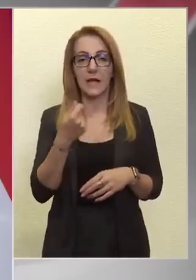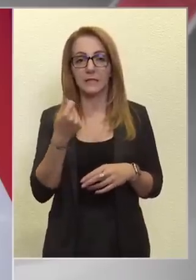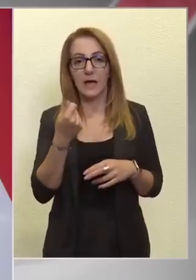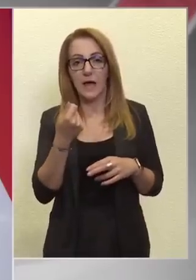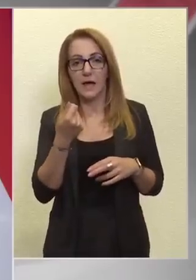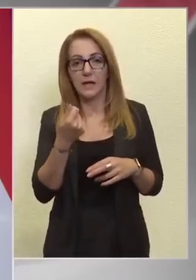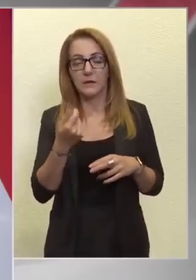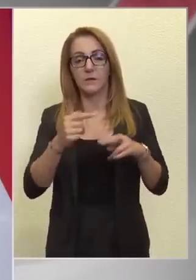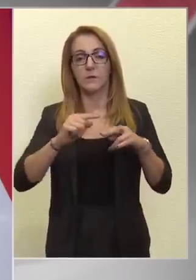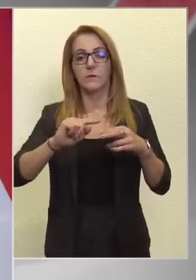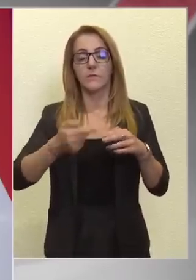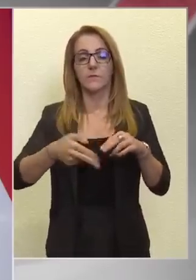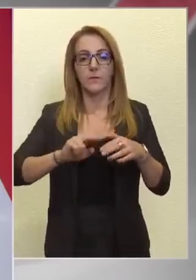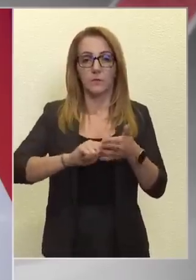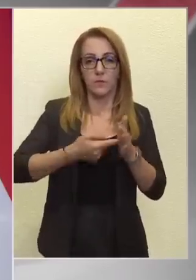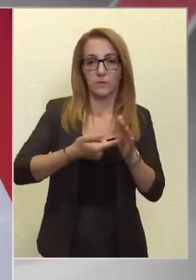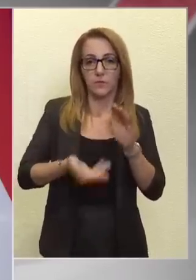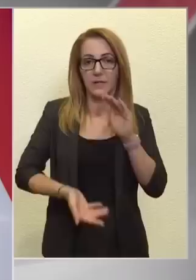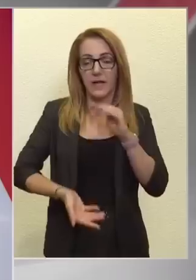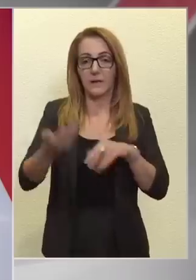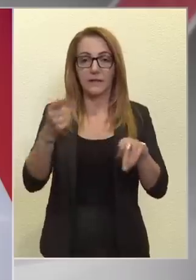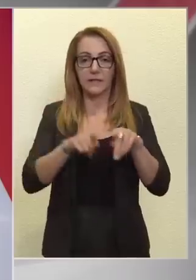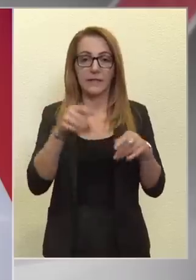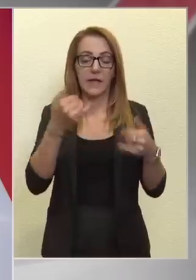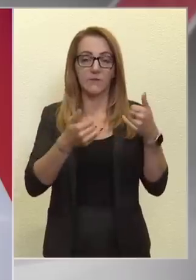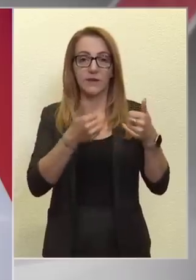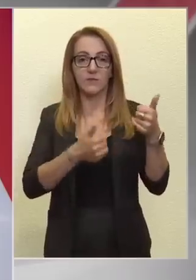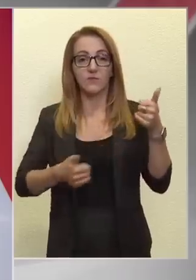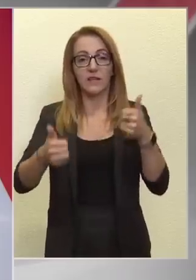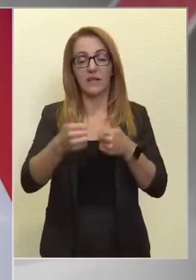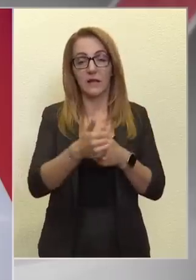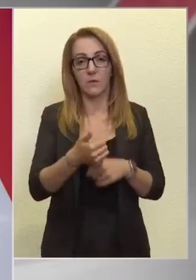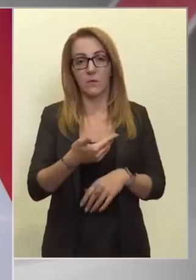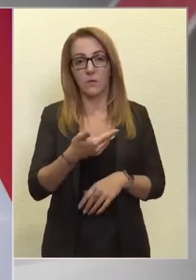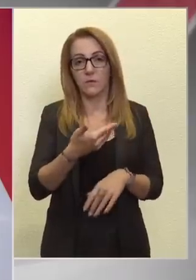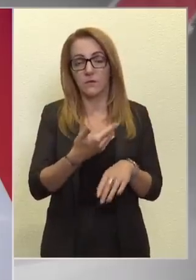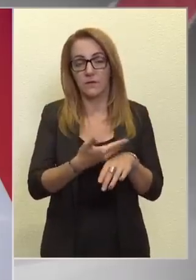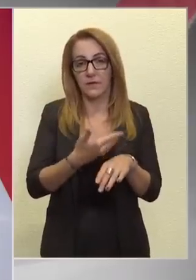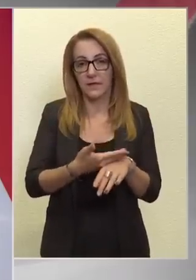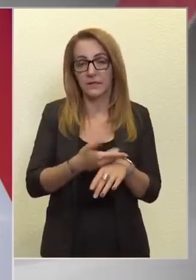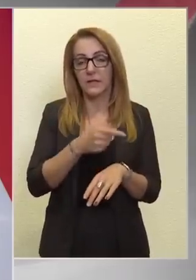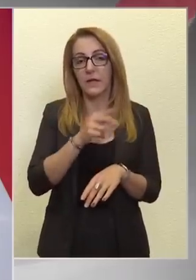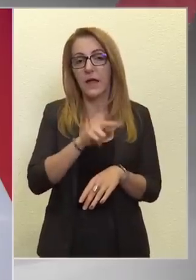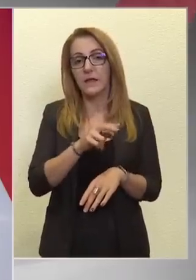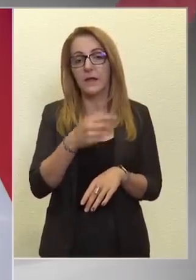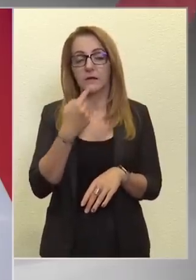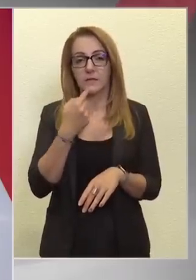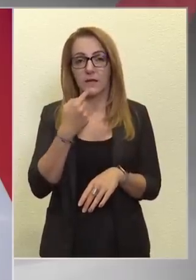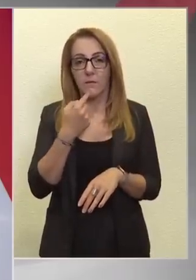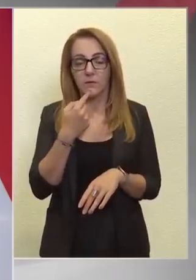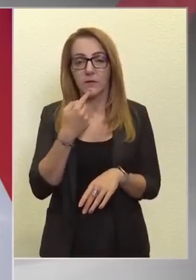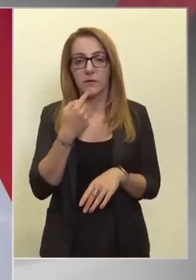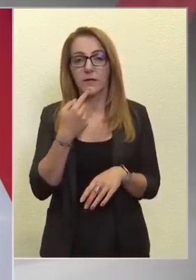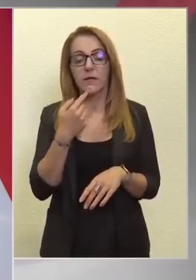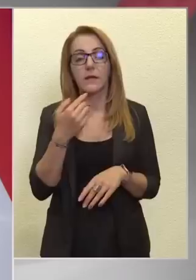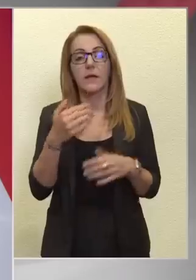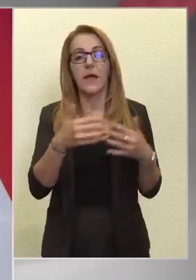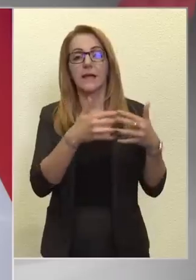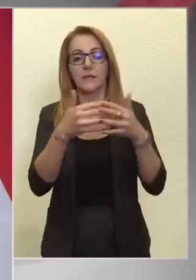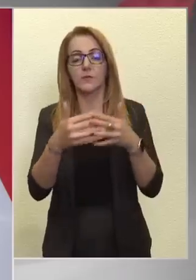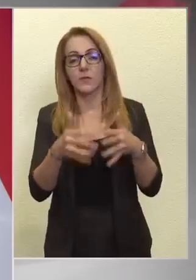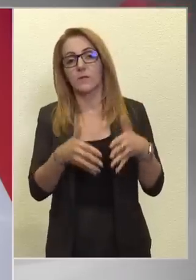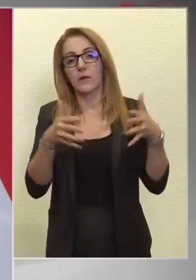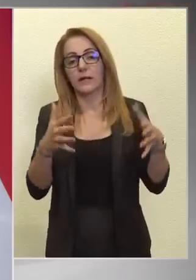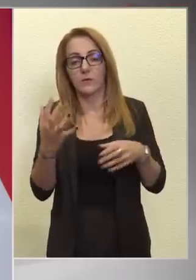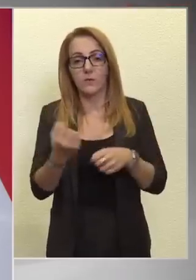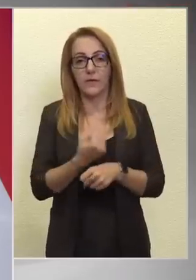többszörösére emelkedtek. Tehát ilyen versenyelőnyre szert tenni, erre azt kell, hogy mondjam, hogy az Egyesült Államok az egyik legnagyobb